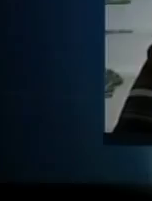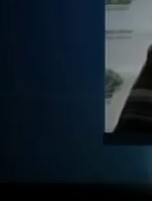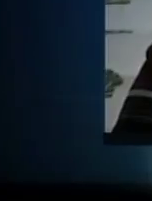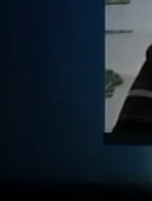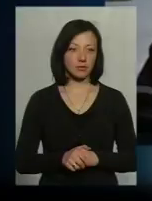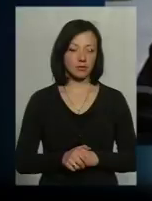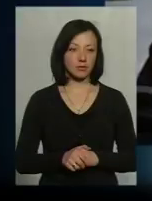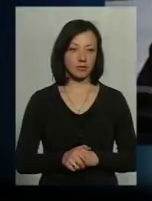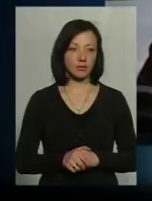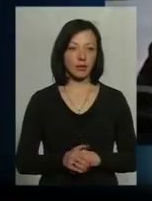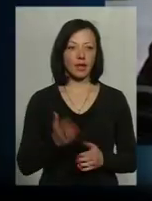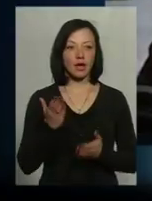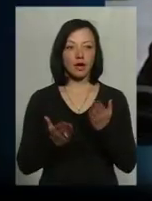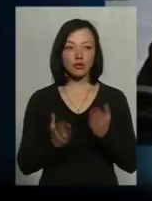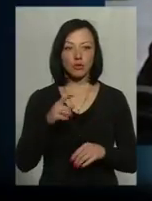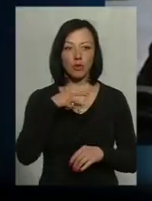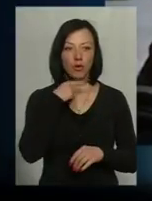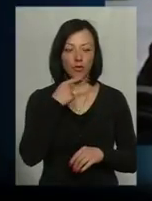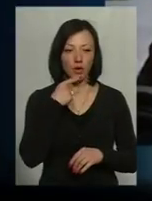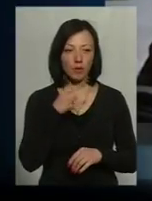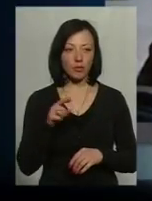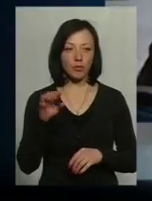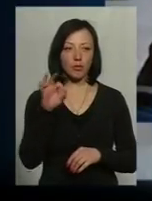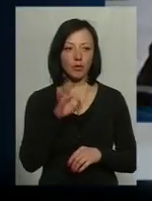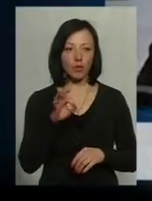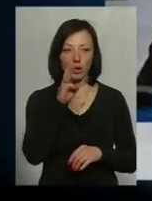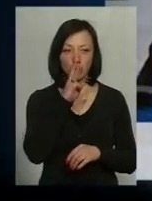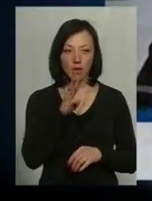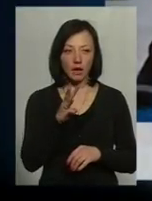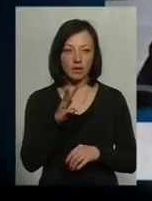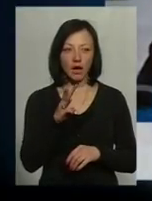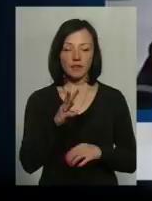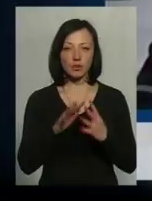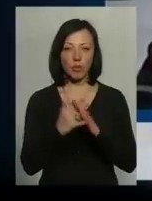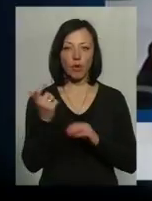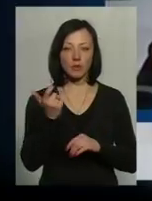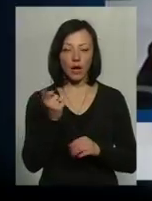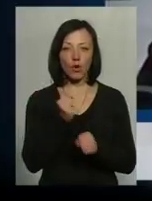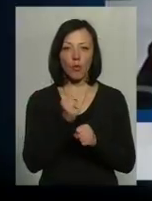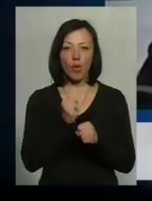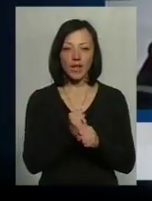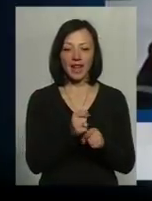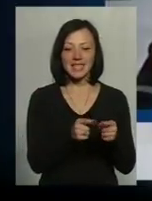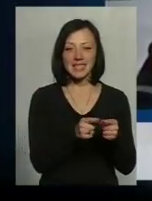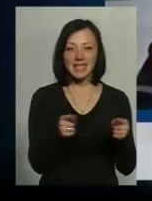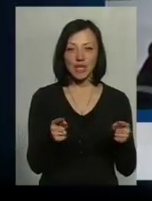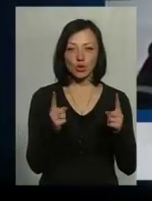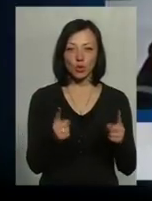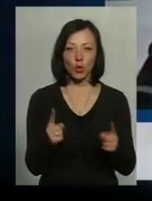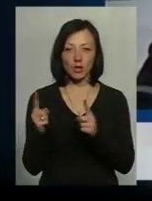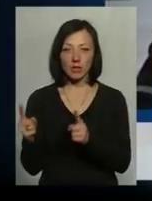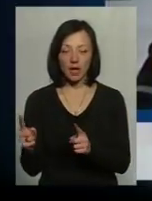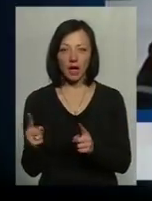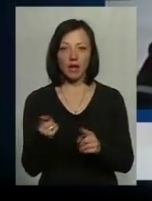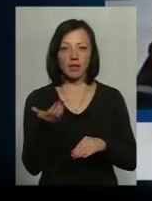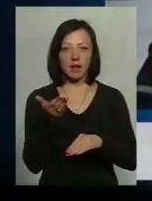Якщо ми говоримо про господарстві, робота є сезонна, і на час виконання певних робіт нам потрібно